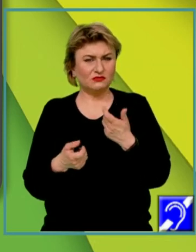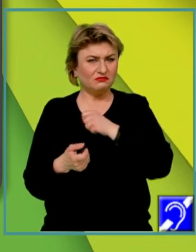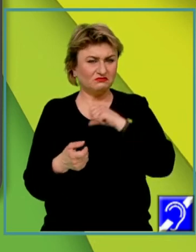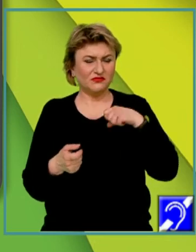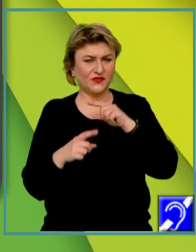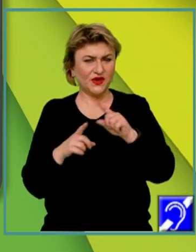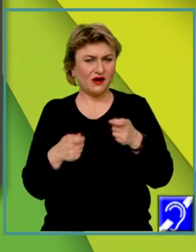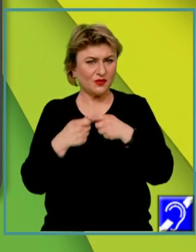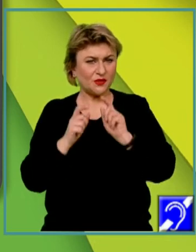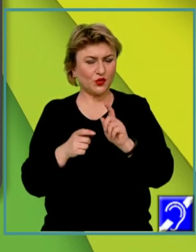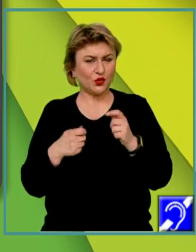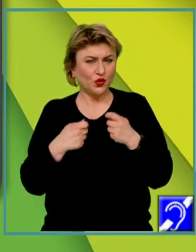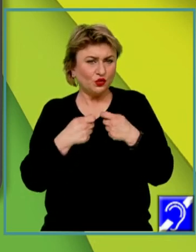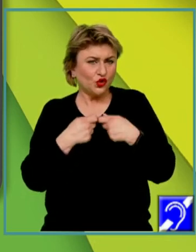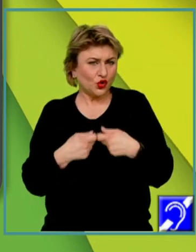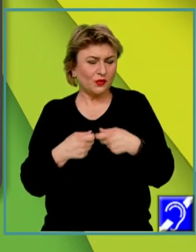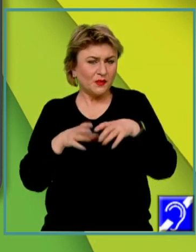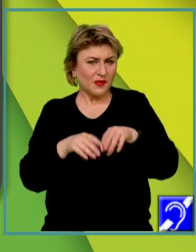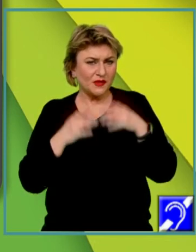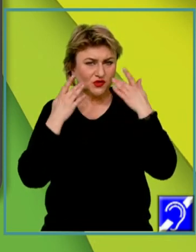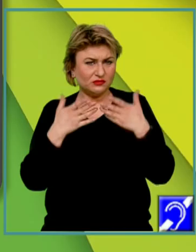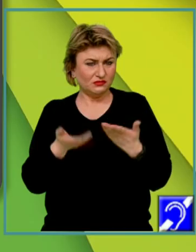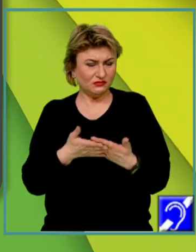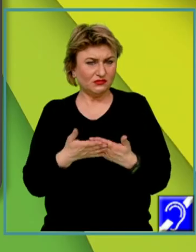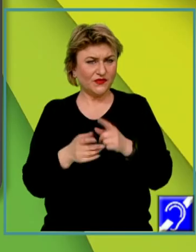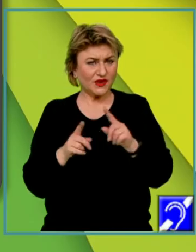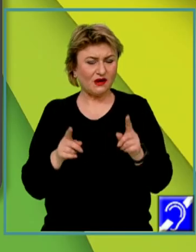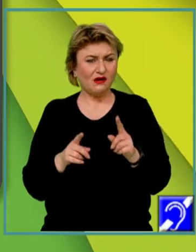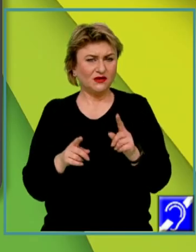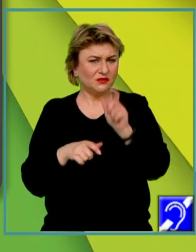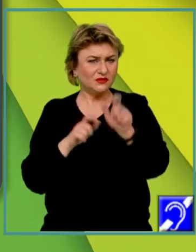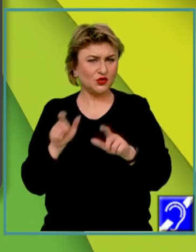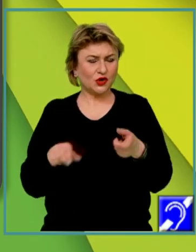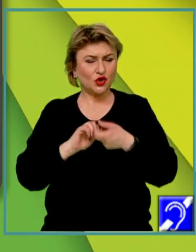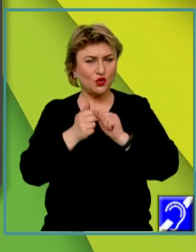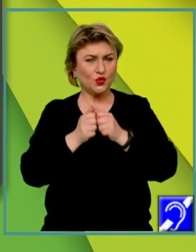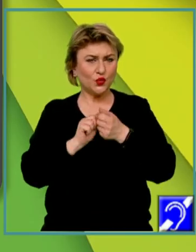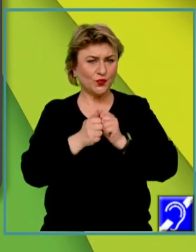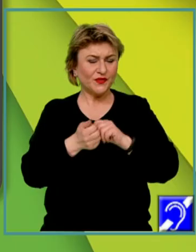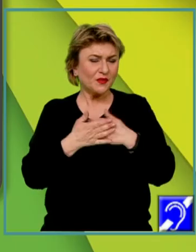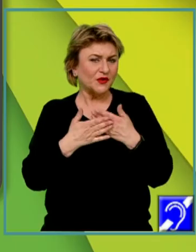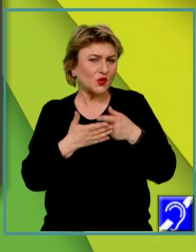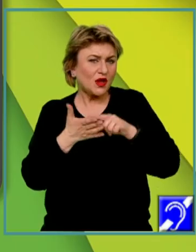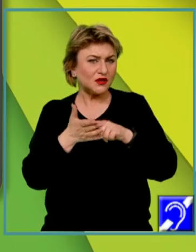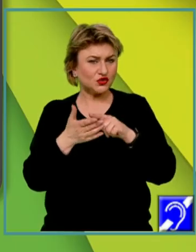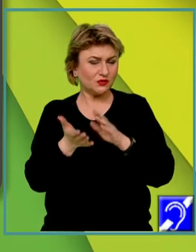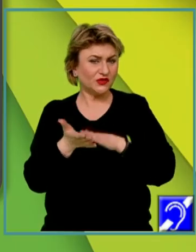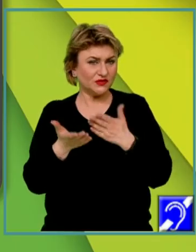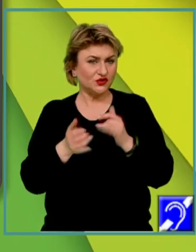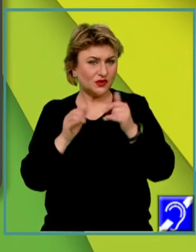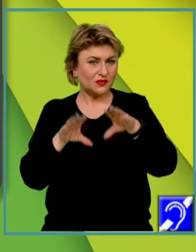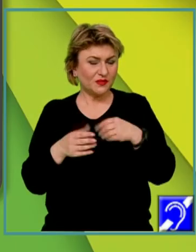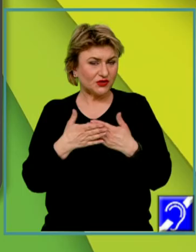fiecare membru al grupului primește recompensa Y. Deci, fiecare individ va lupta pentru a-și atinge scopul și a primi